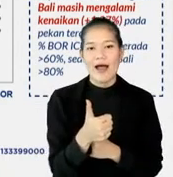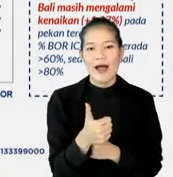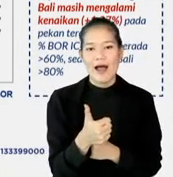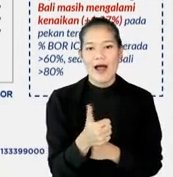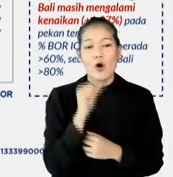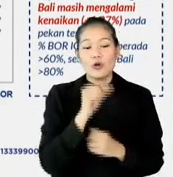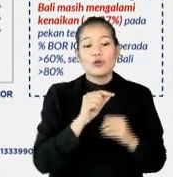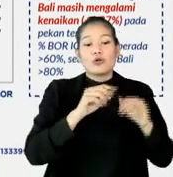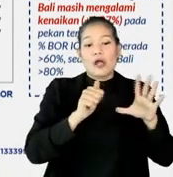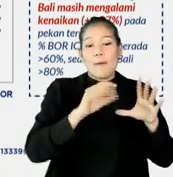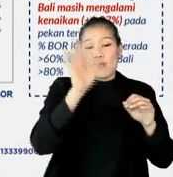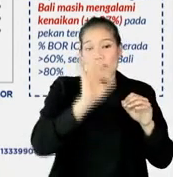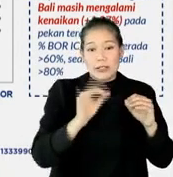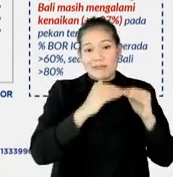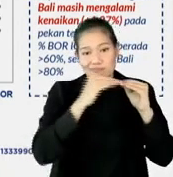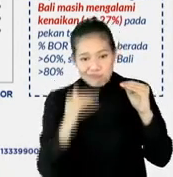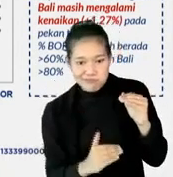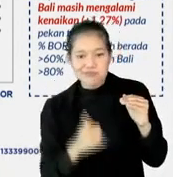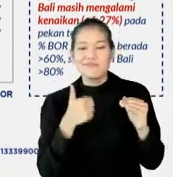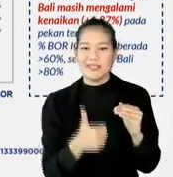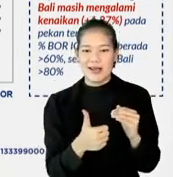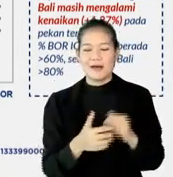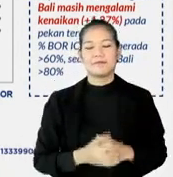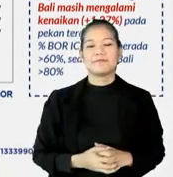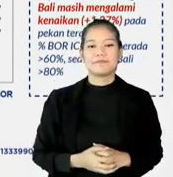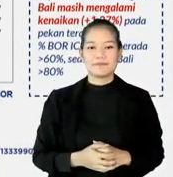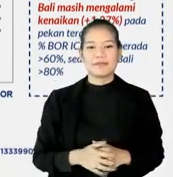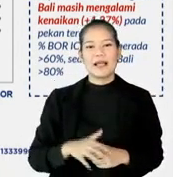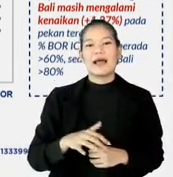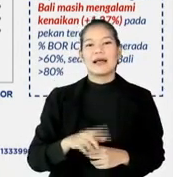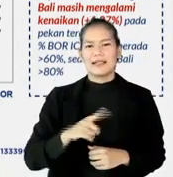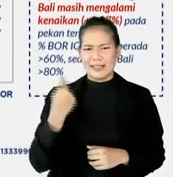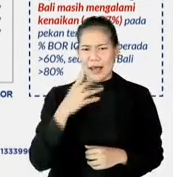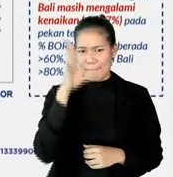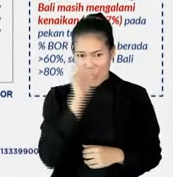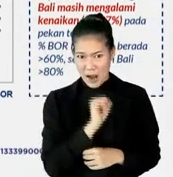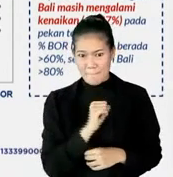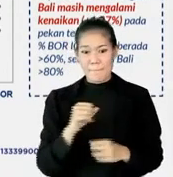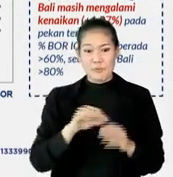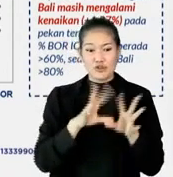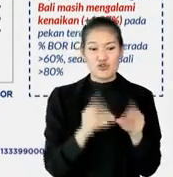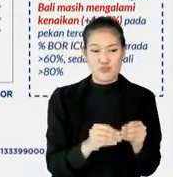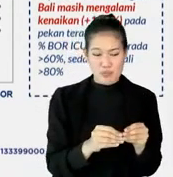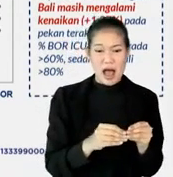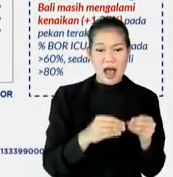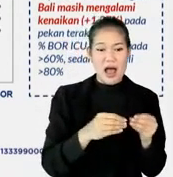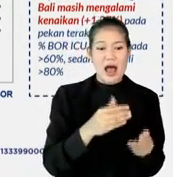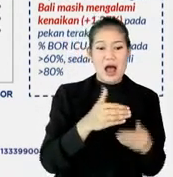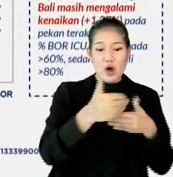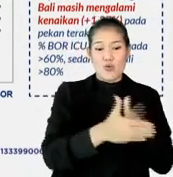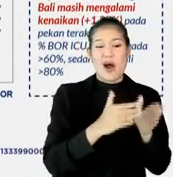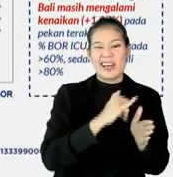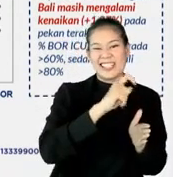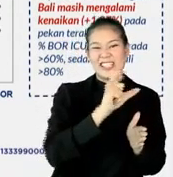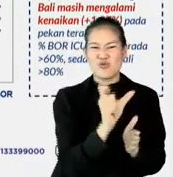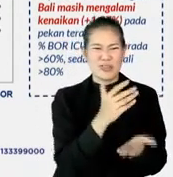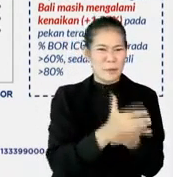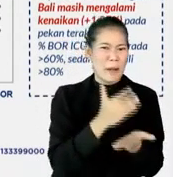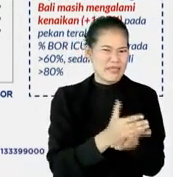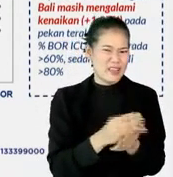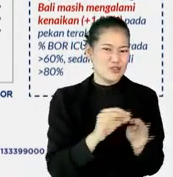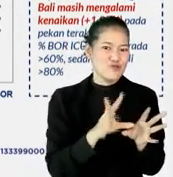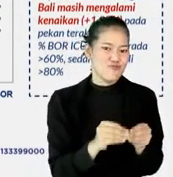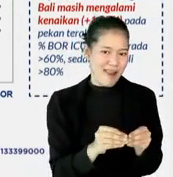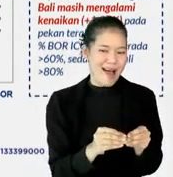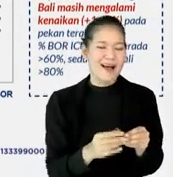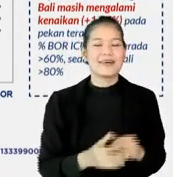menyusul ketersediaan bor yang seperti di bor isolasi. Tapi kita juga paham, jumlah ICU kan jauh lebih terbatas, jauh lebih terbatas